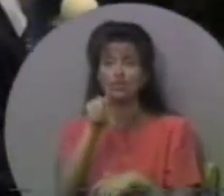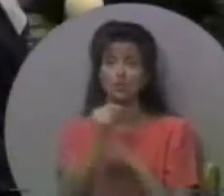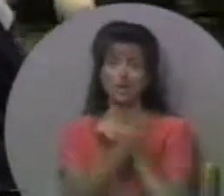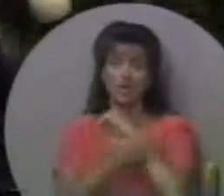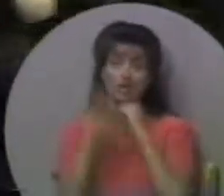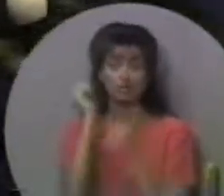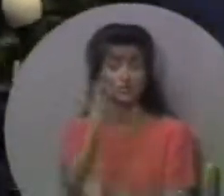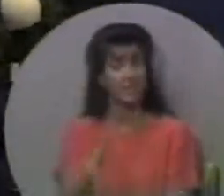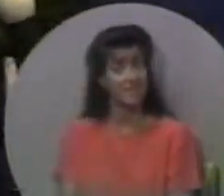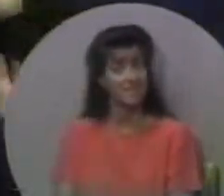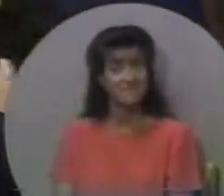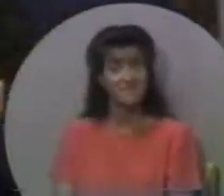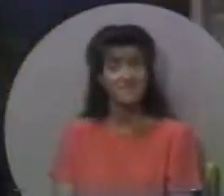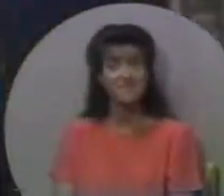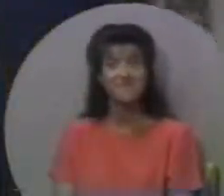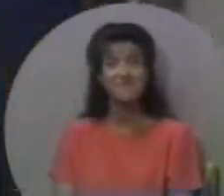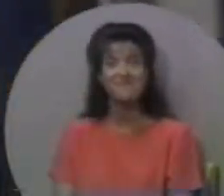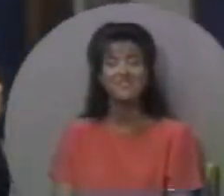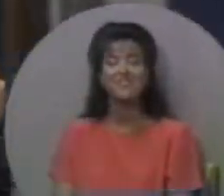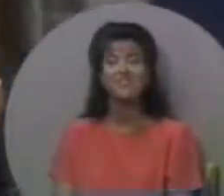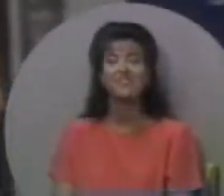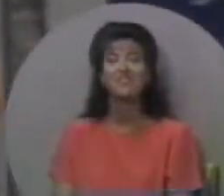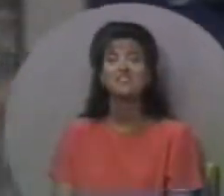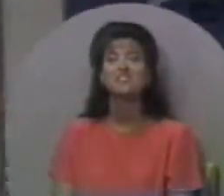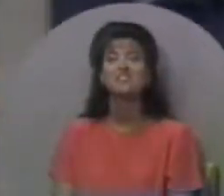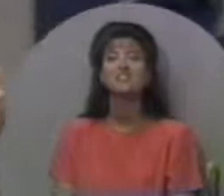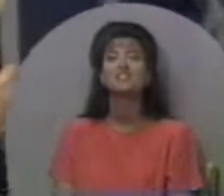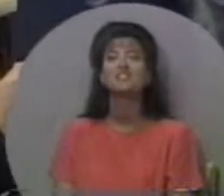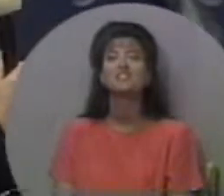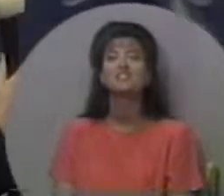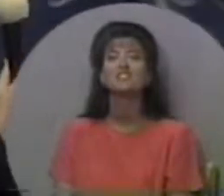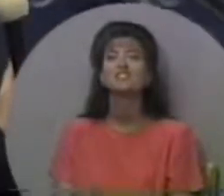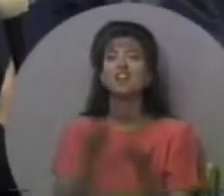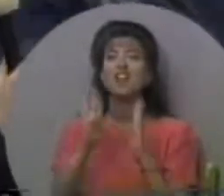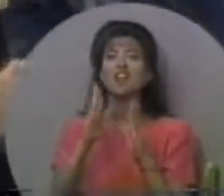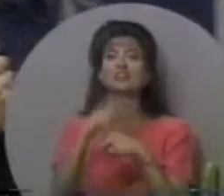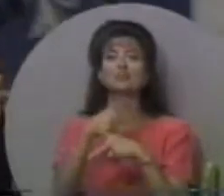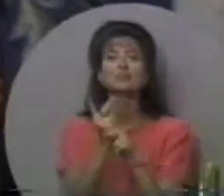Давайте наповним 220 країн. Давайте.